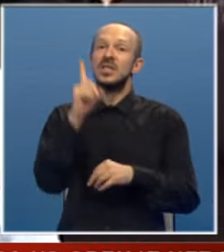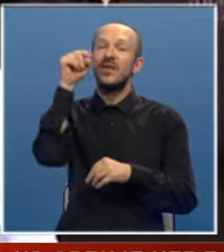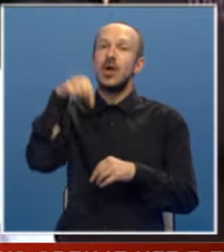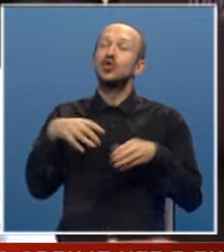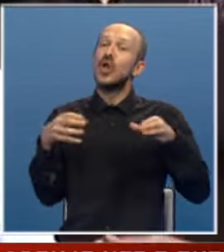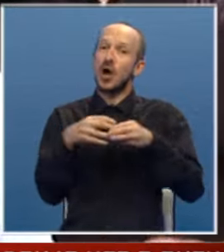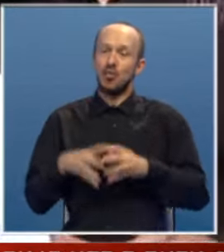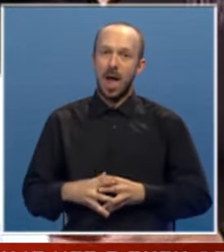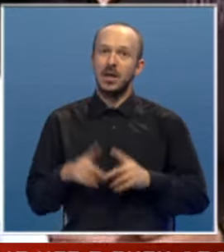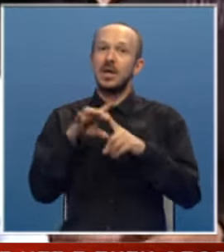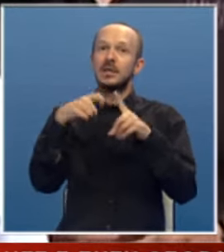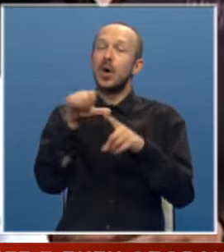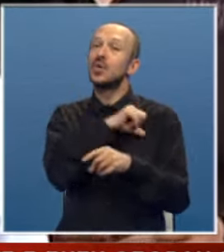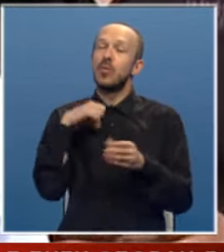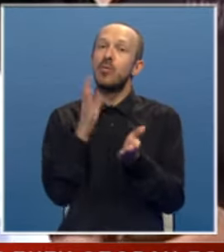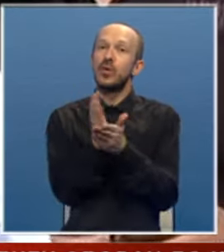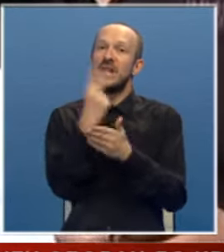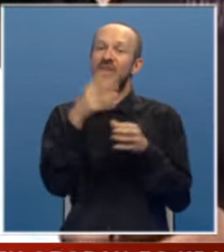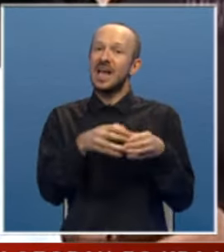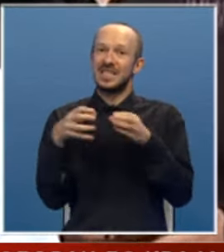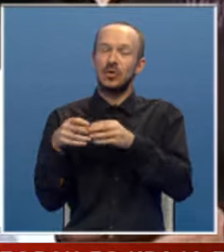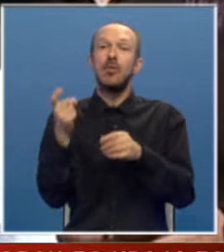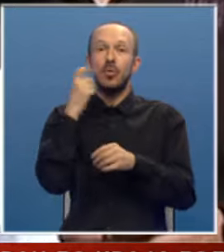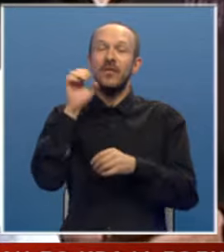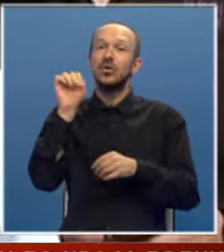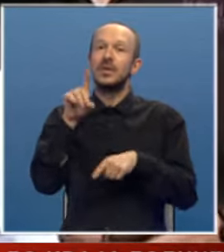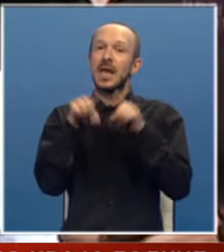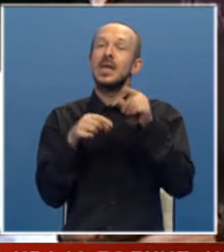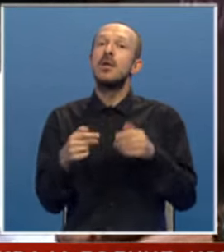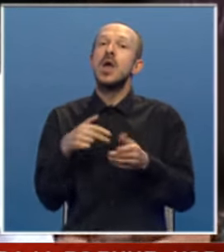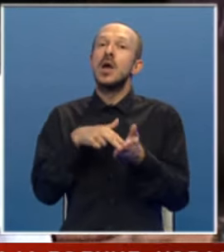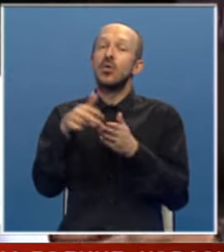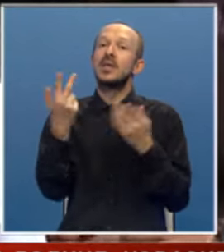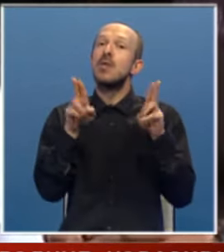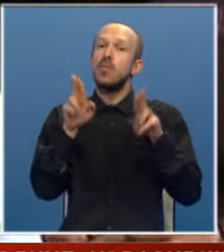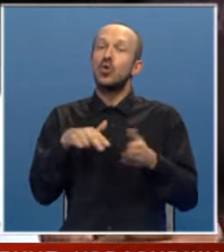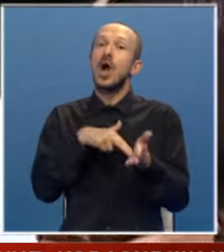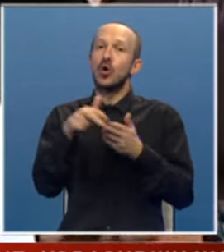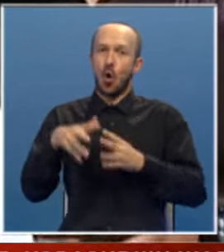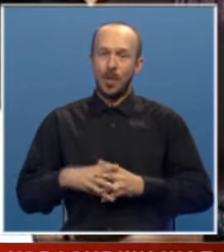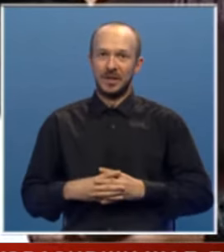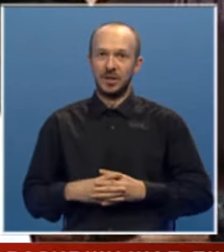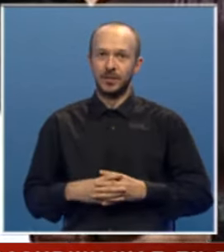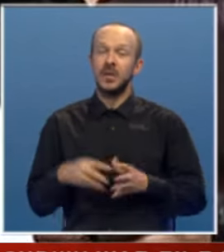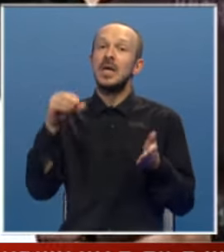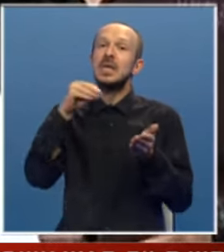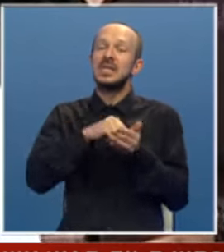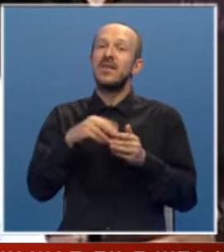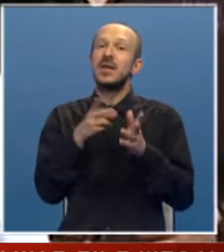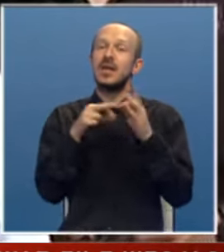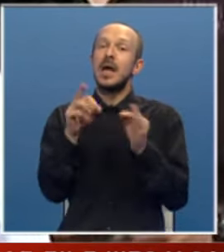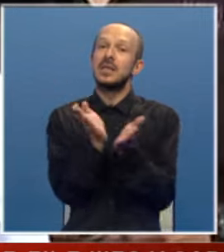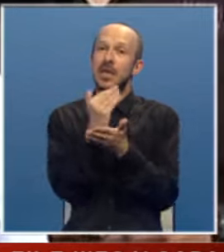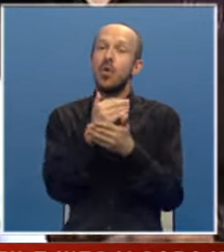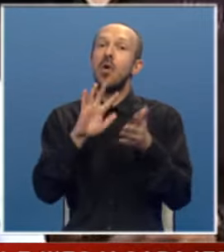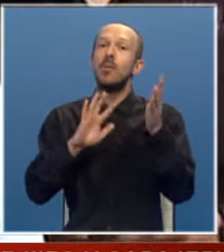i južna grupa, tako smo ih podijelili u dva sektora, probavaju da na nekim kotama gdje mogu da kroče nogom stabilizuju na tom